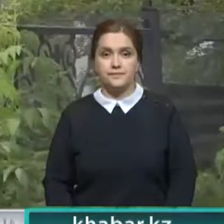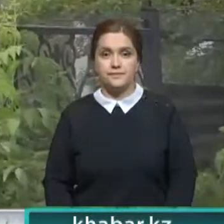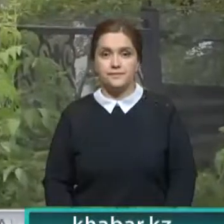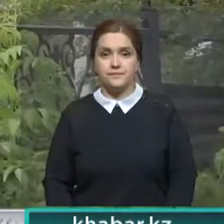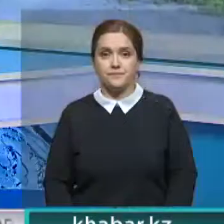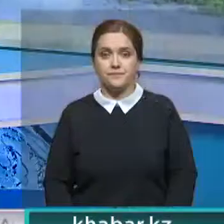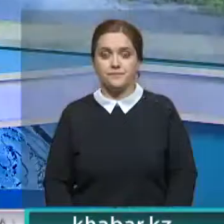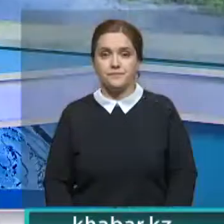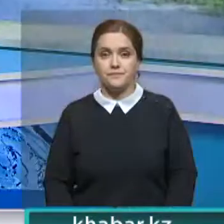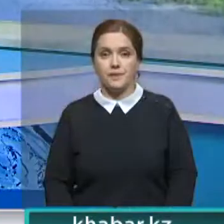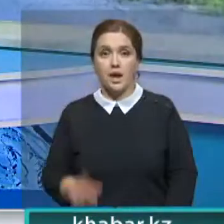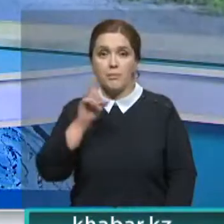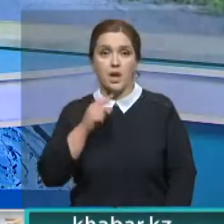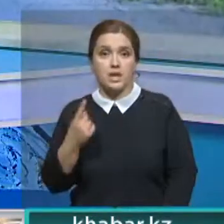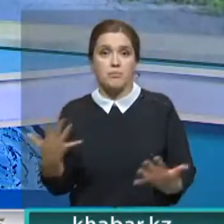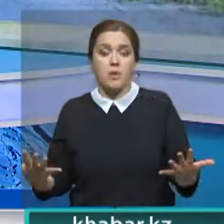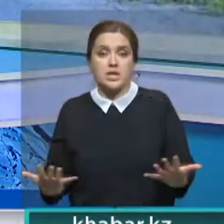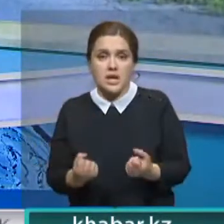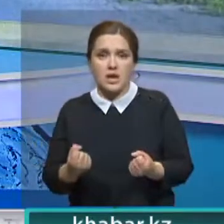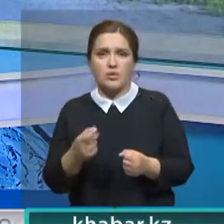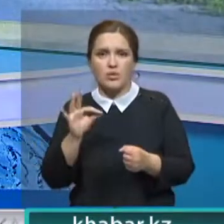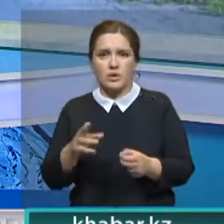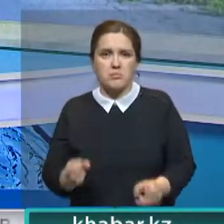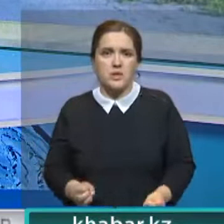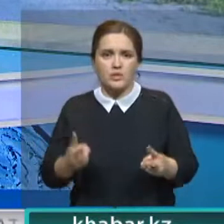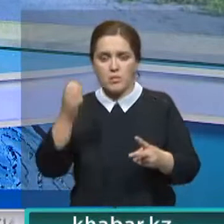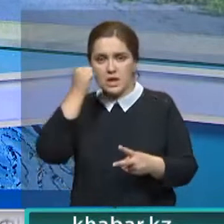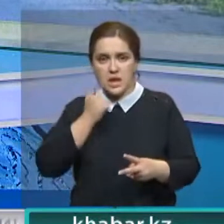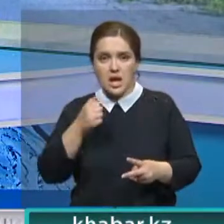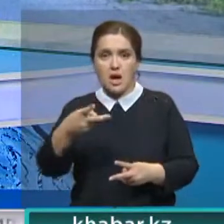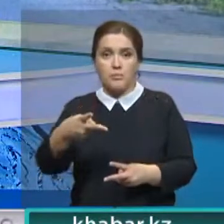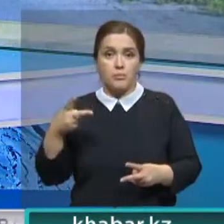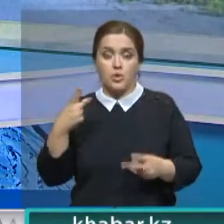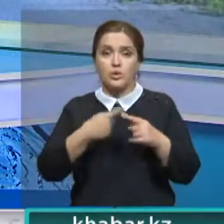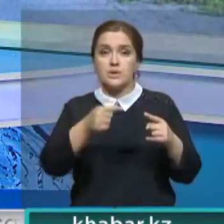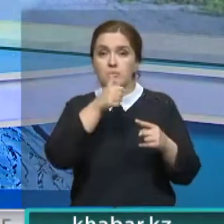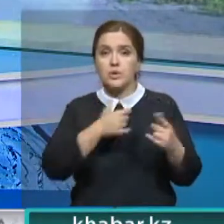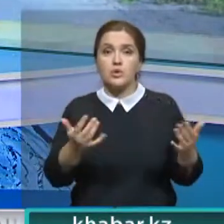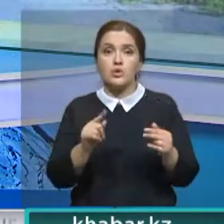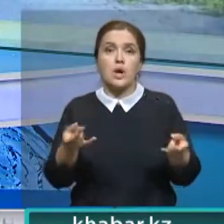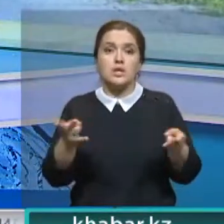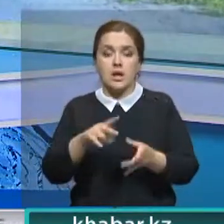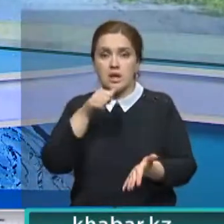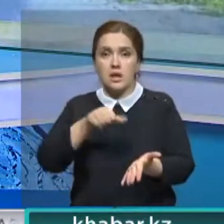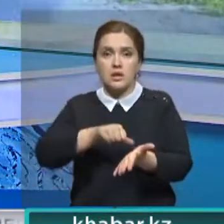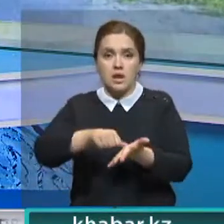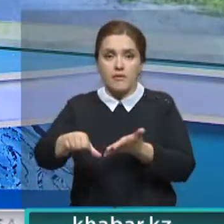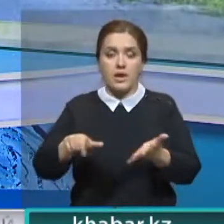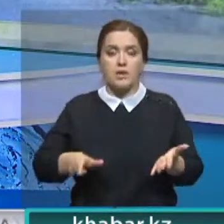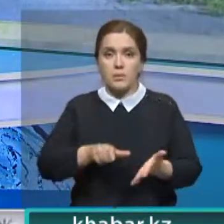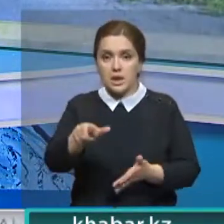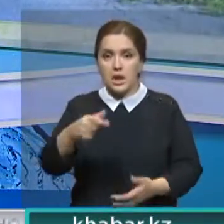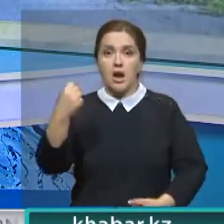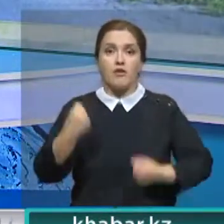дня. Пока одни спасают от вандалов старинный особняк, другие пытаются спасти то, что осталось от